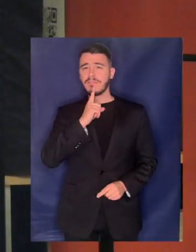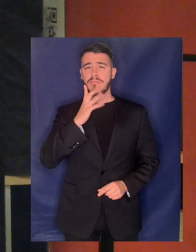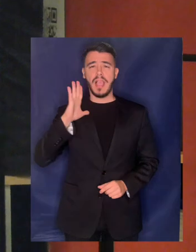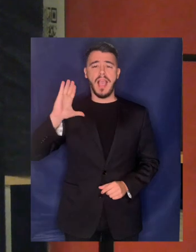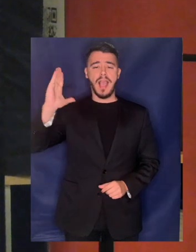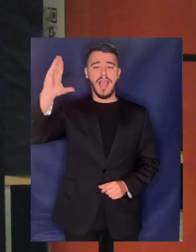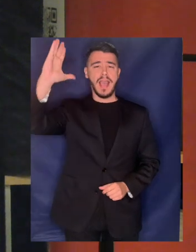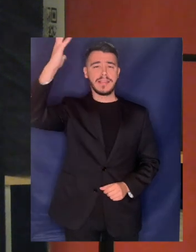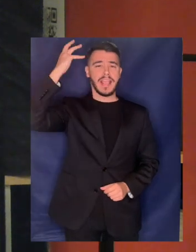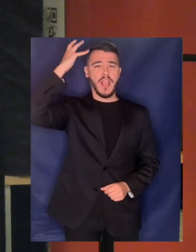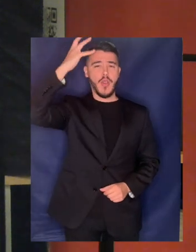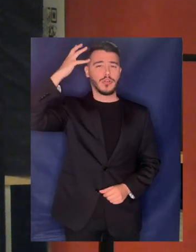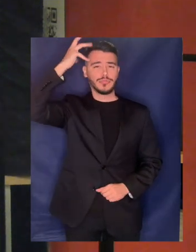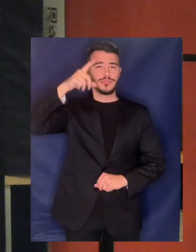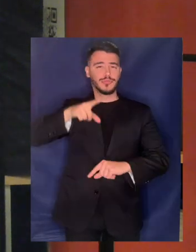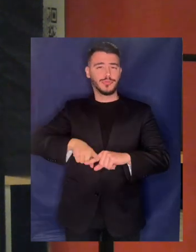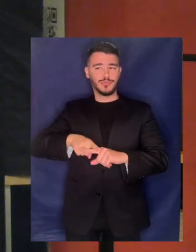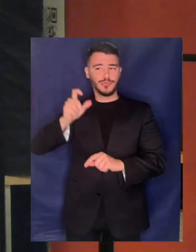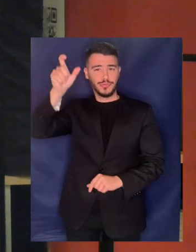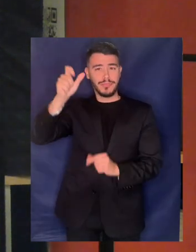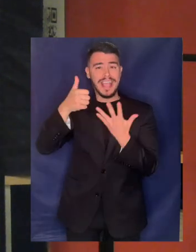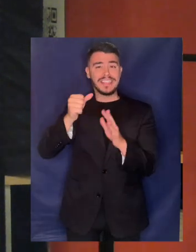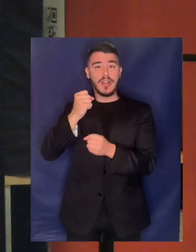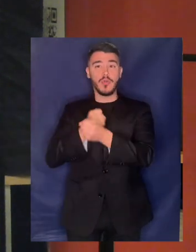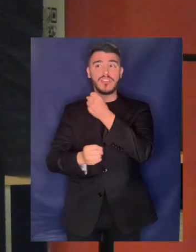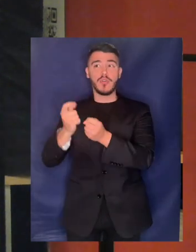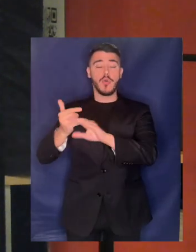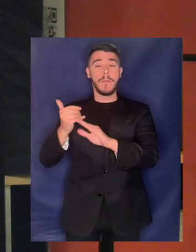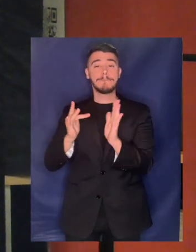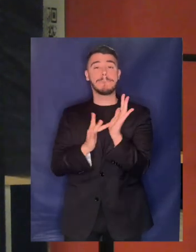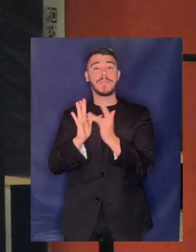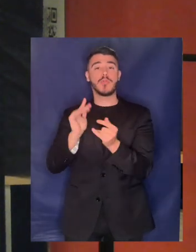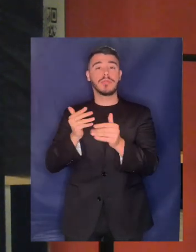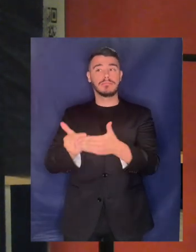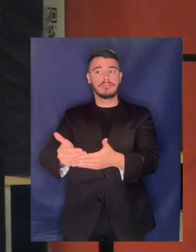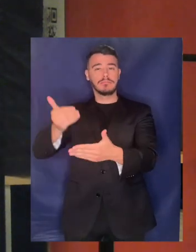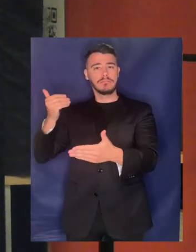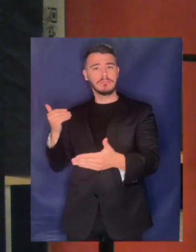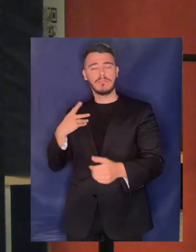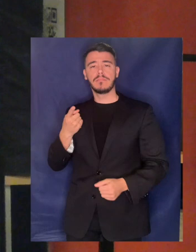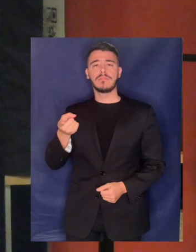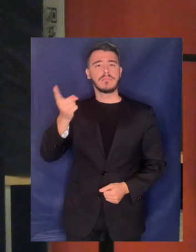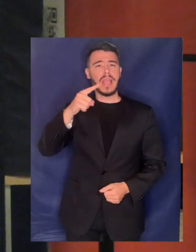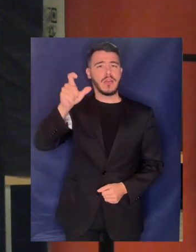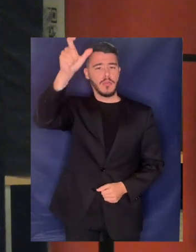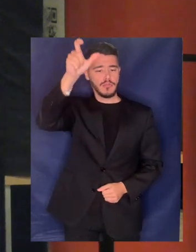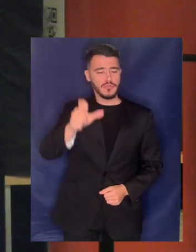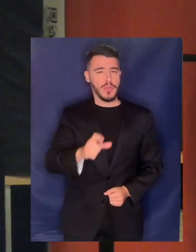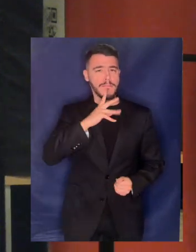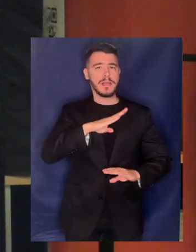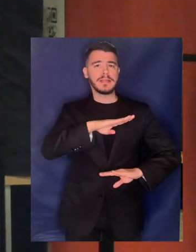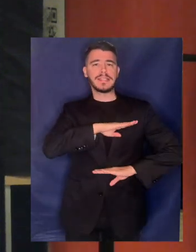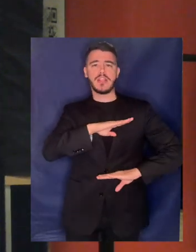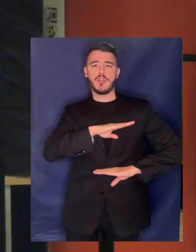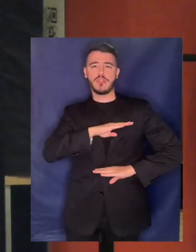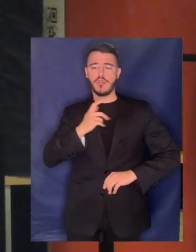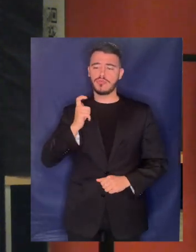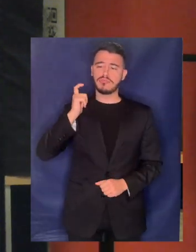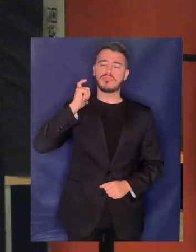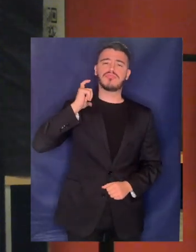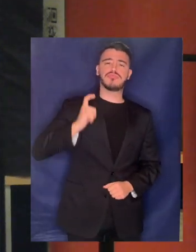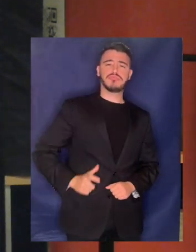600 χρόνια π.Χ. αλλά και ο Άντα Σμιθ ένας μέγας θεωρητικός του καπιταλιστικού συστήματος